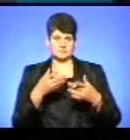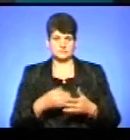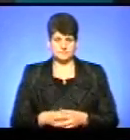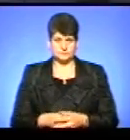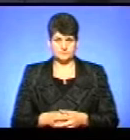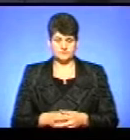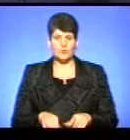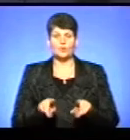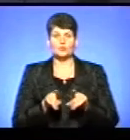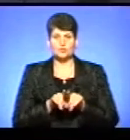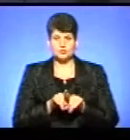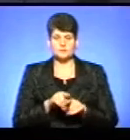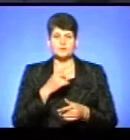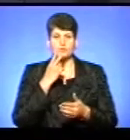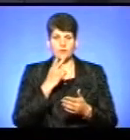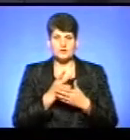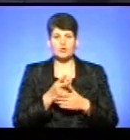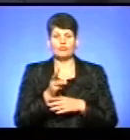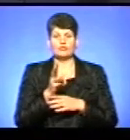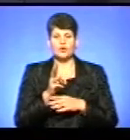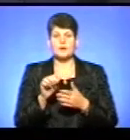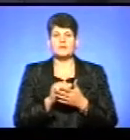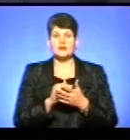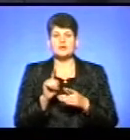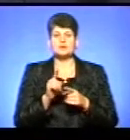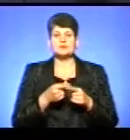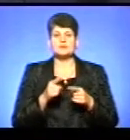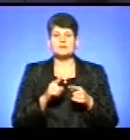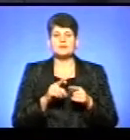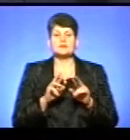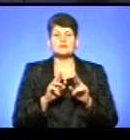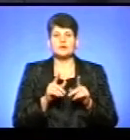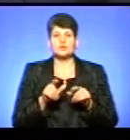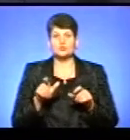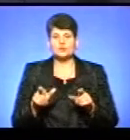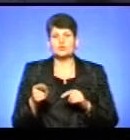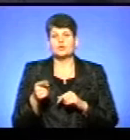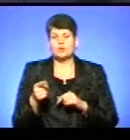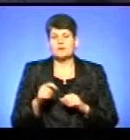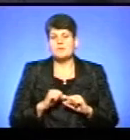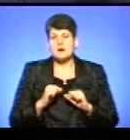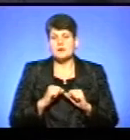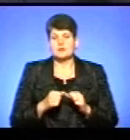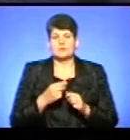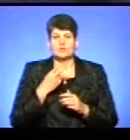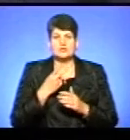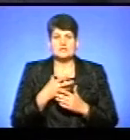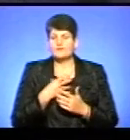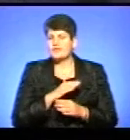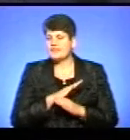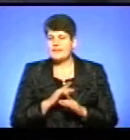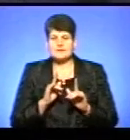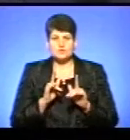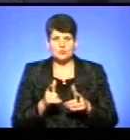Отож, пане Андрію, ми побачили у відеоматеріалі, що таким чином люди у Тернополі намагалися висловити свою незгоду з